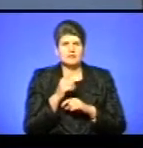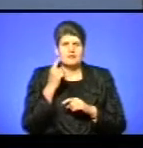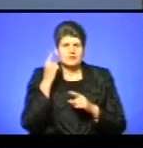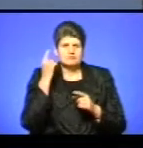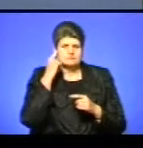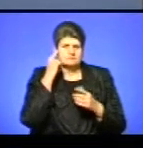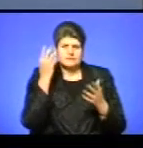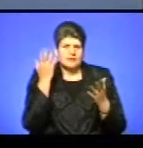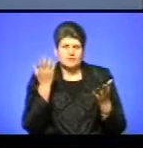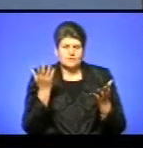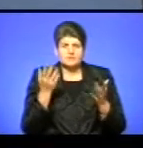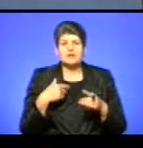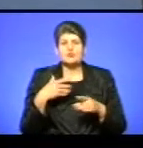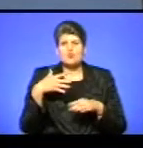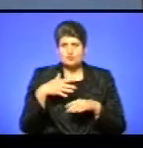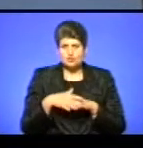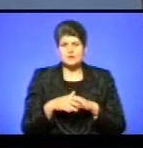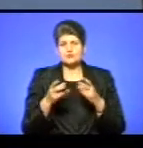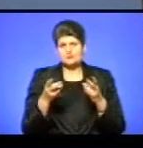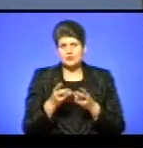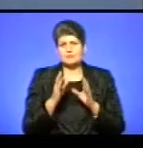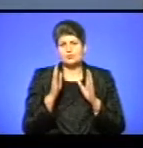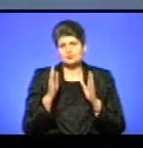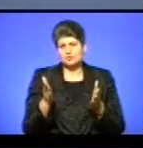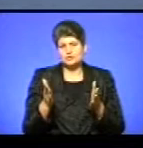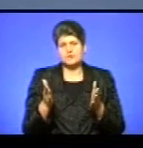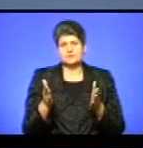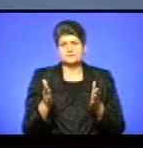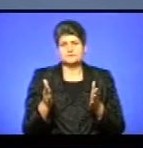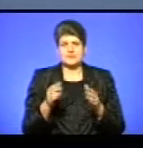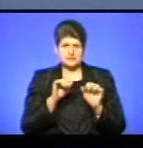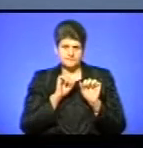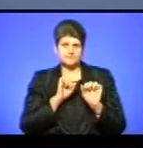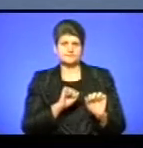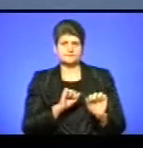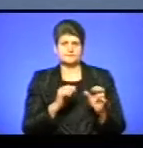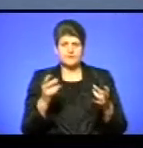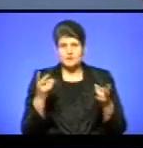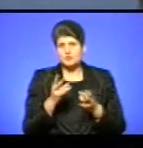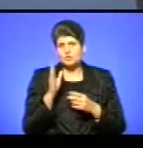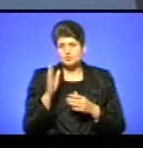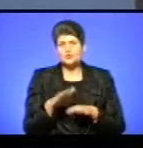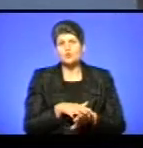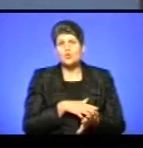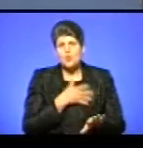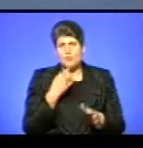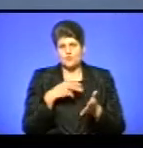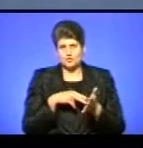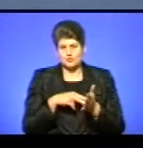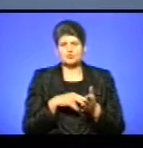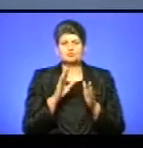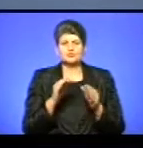напевно, у голові. Ми розуміли, що буде потрібно відстоювати, що буде потрібно, можливо, довго, що буде